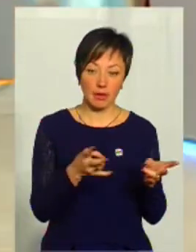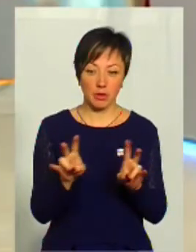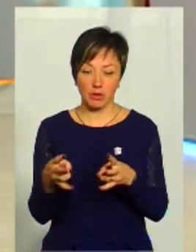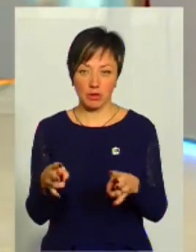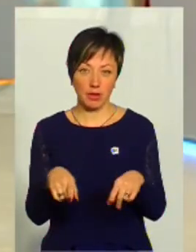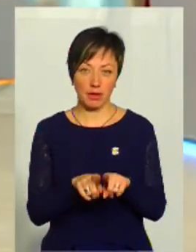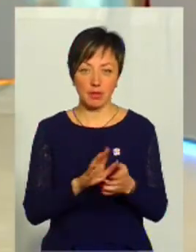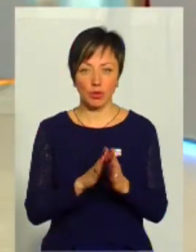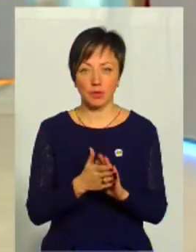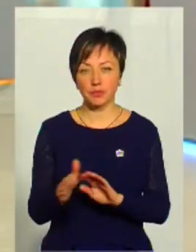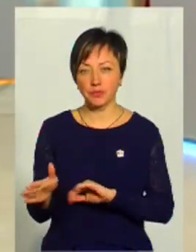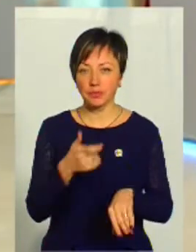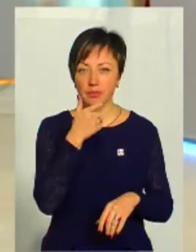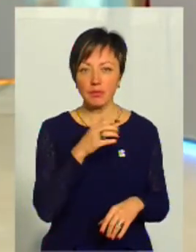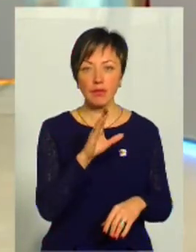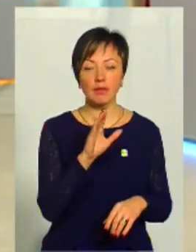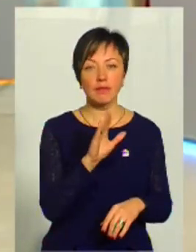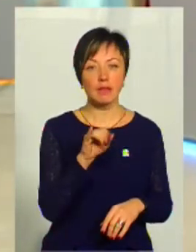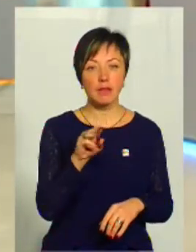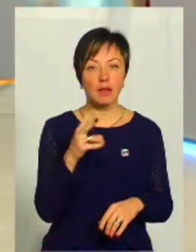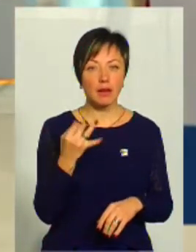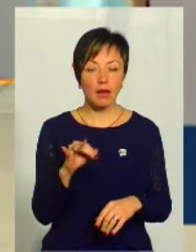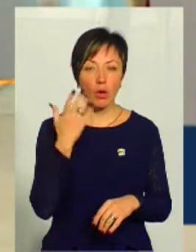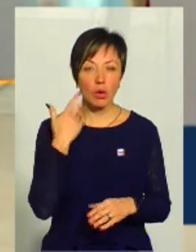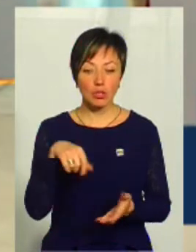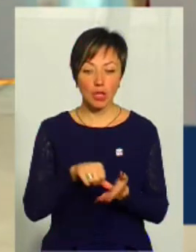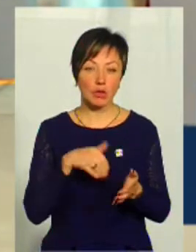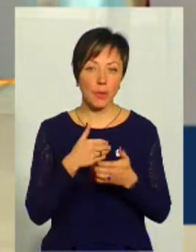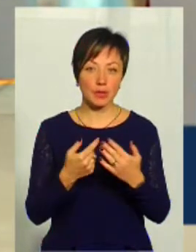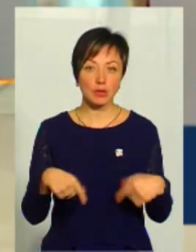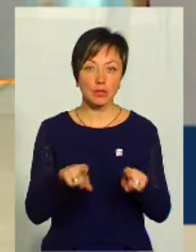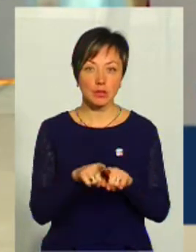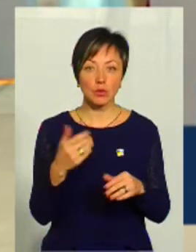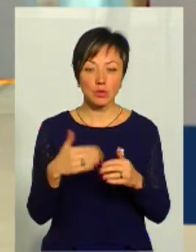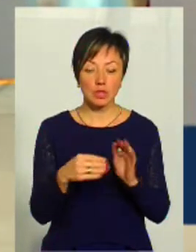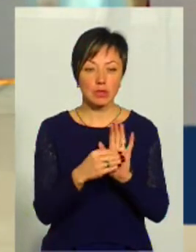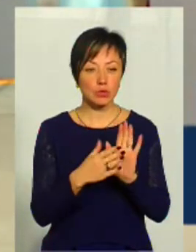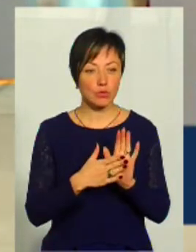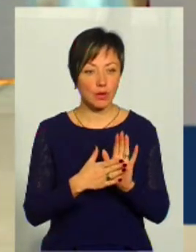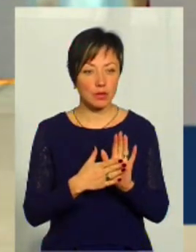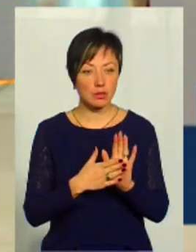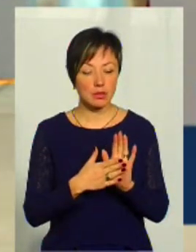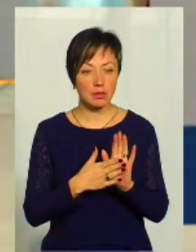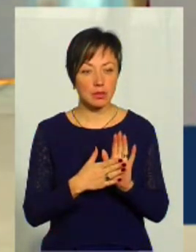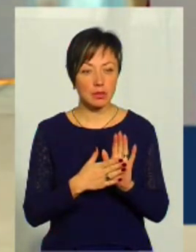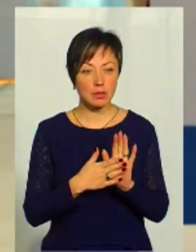ситуація. Пане Віталію, коли члени громадської організації от вже зареєструвались,